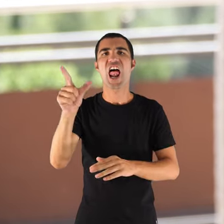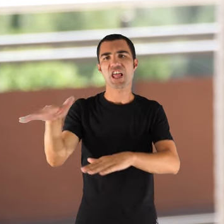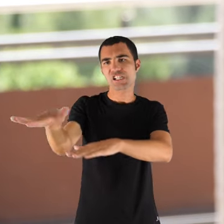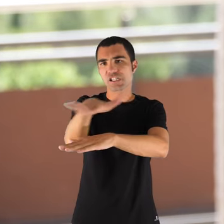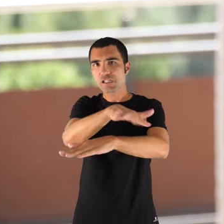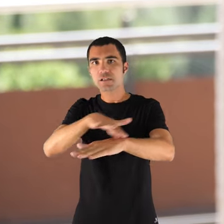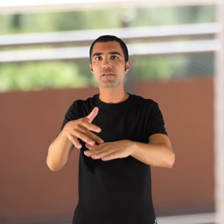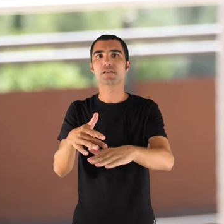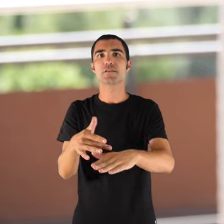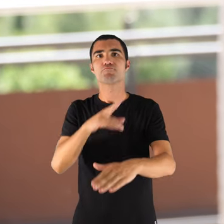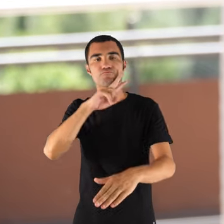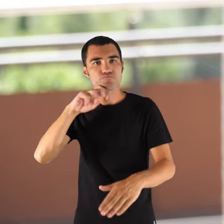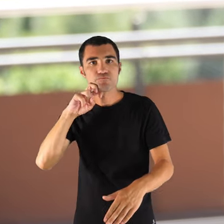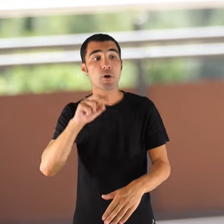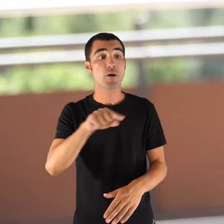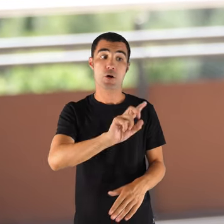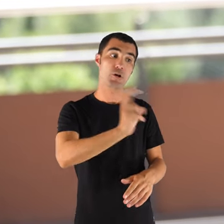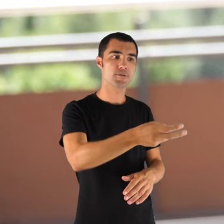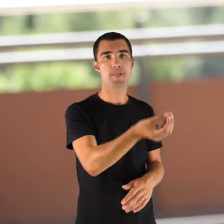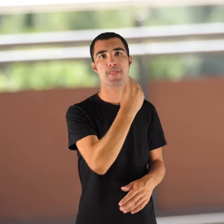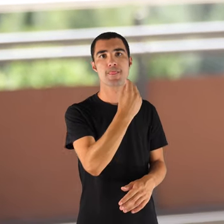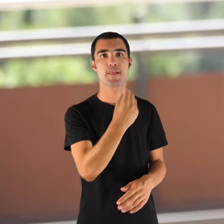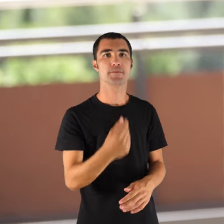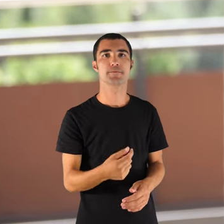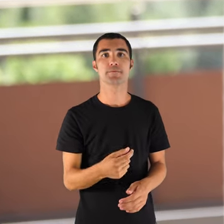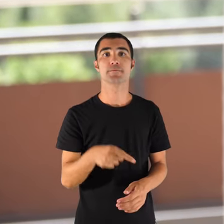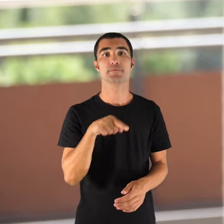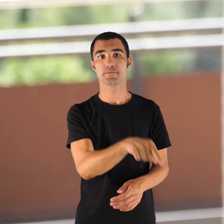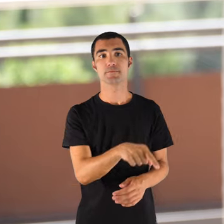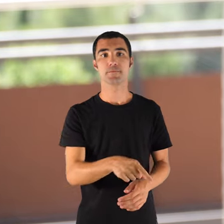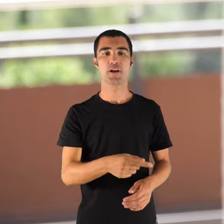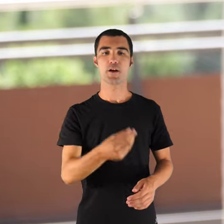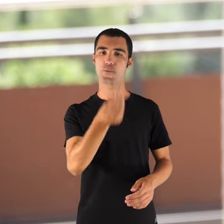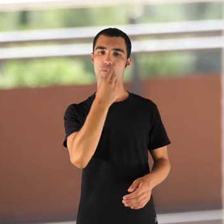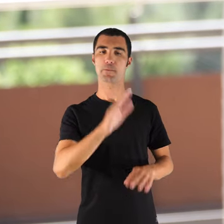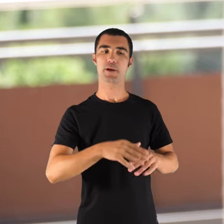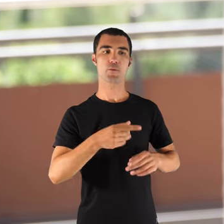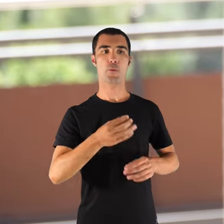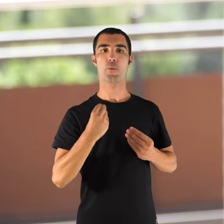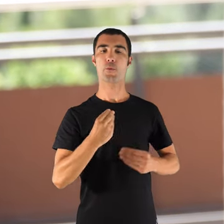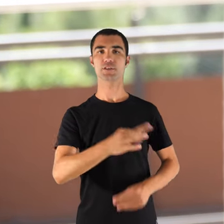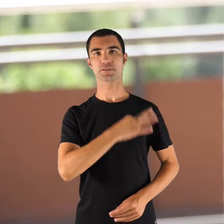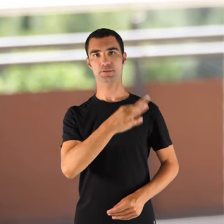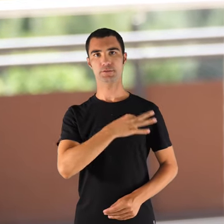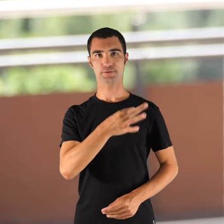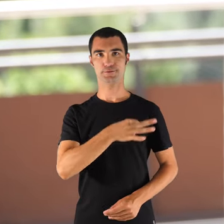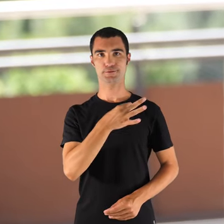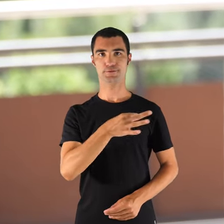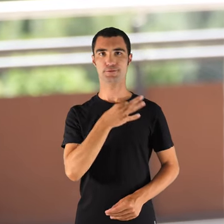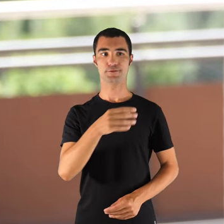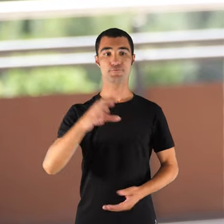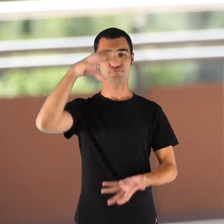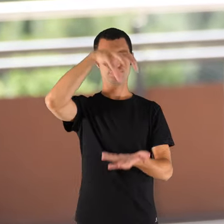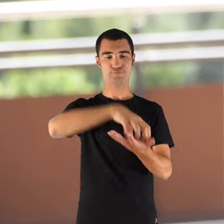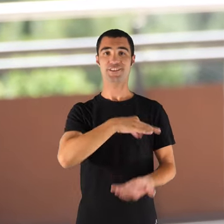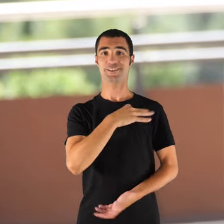mentre que aquest altre els havien de menjar i era pelles pels senyors. I senyors, a la finca n